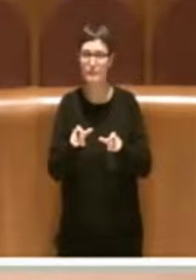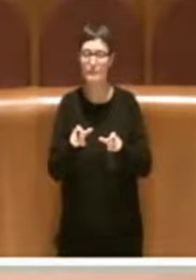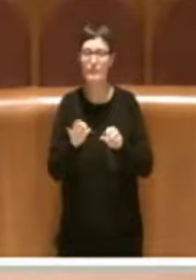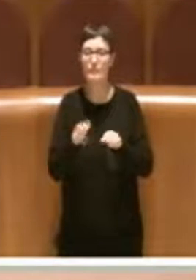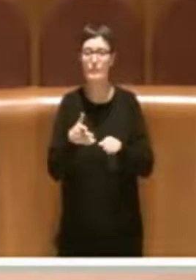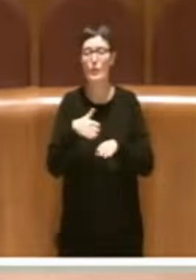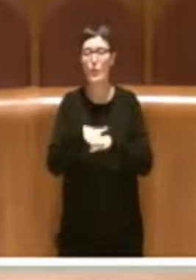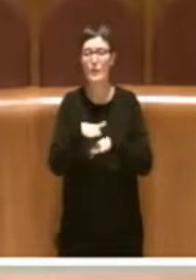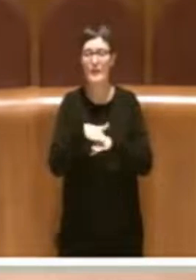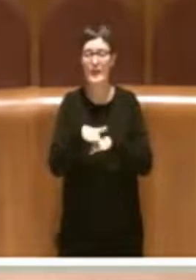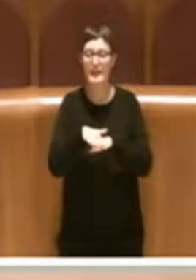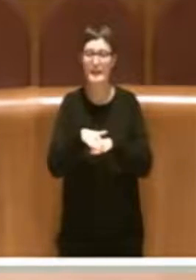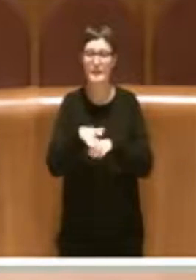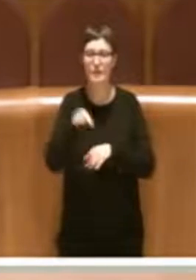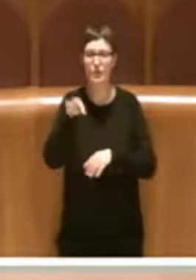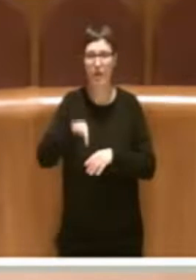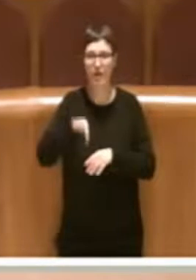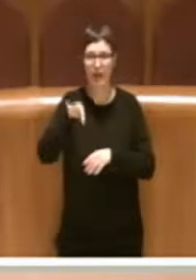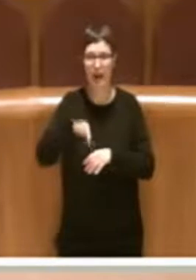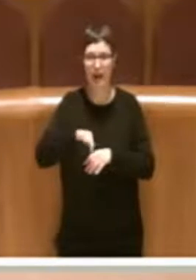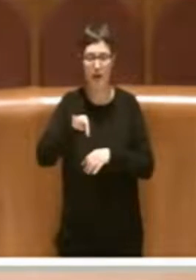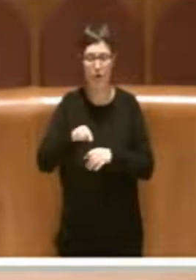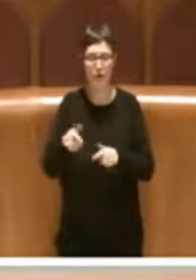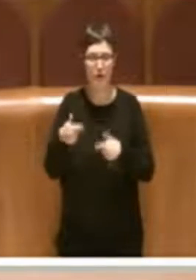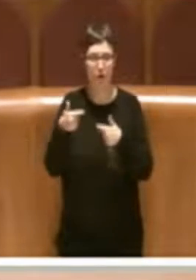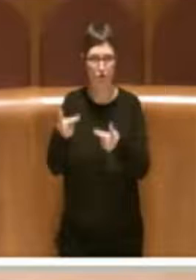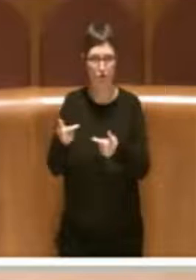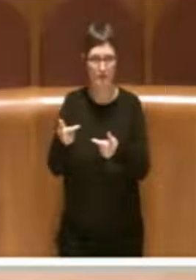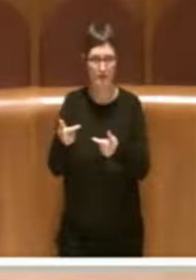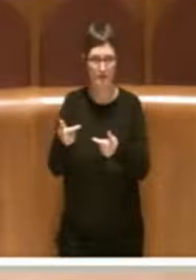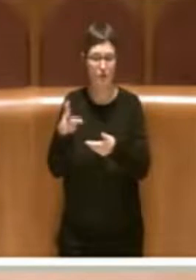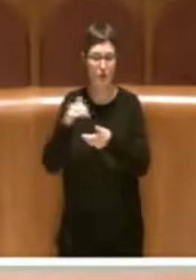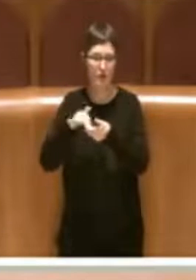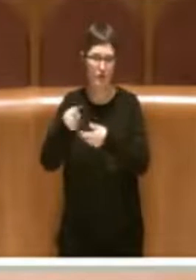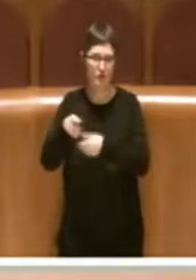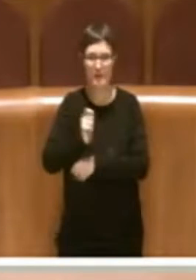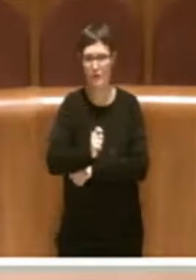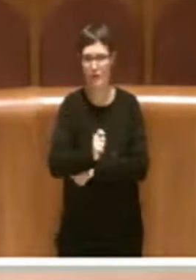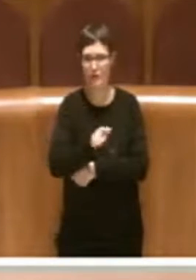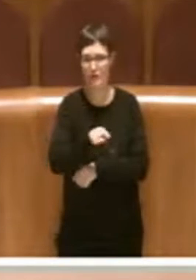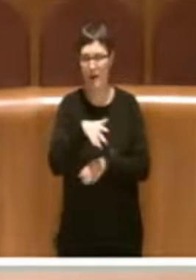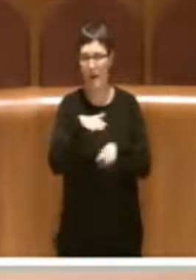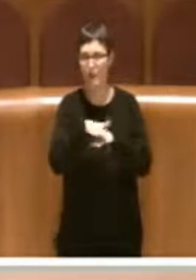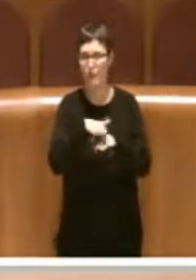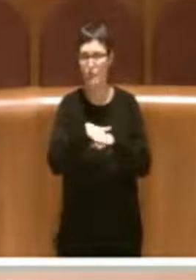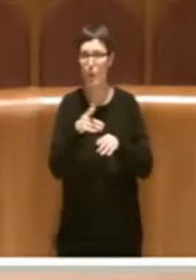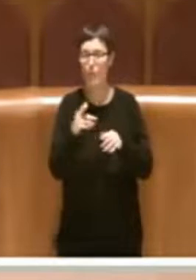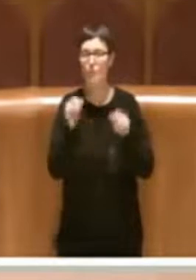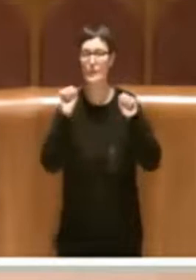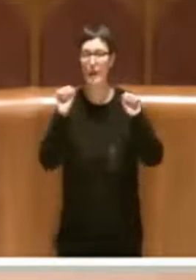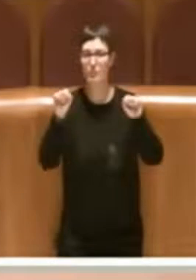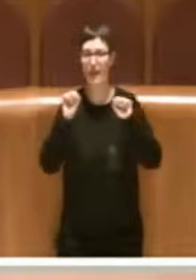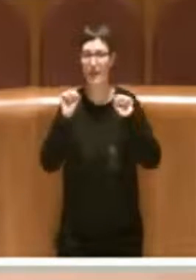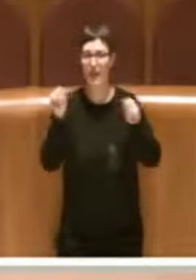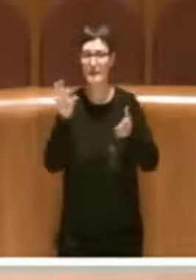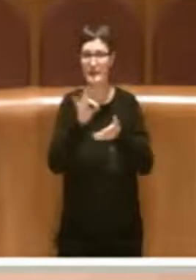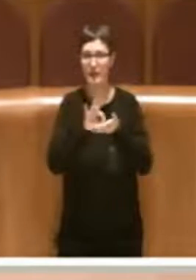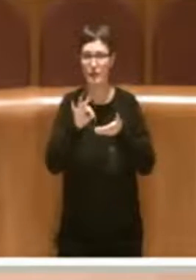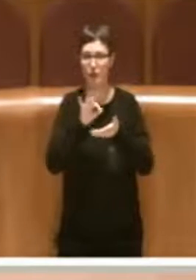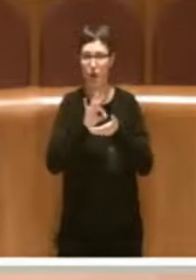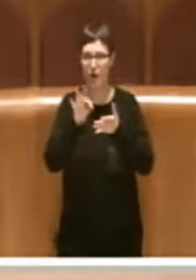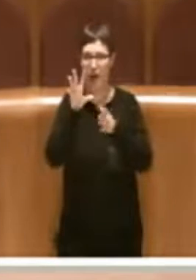concessione che le associazioni pagano per l'utilizzo delle palestre scolastiche e in particolare